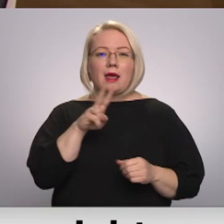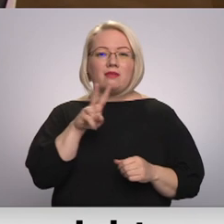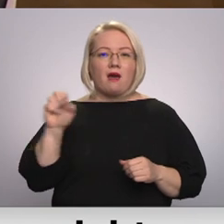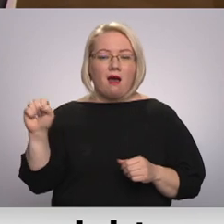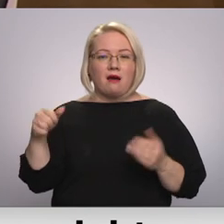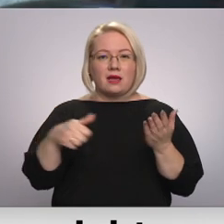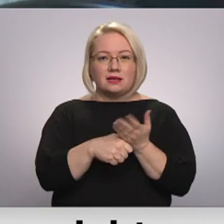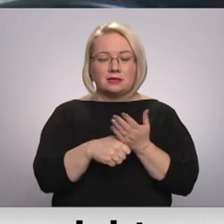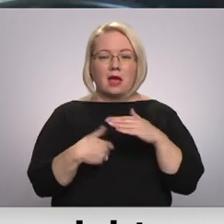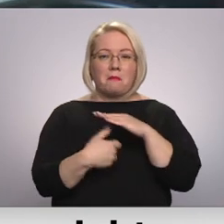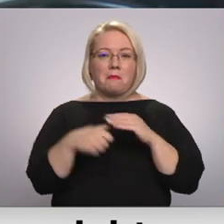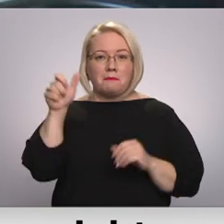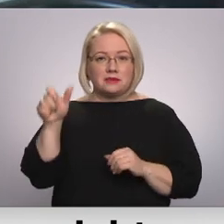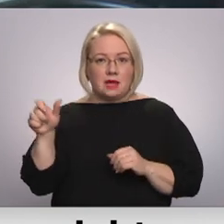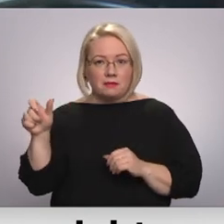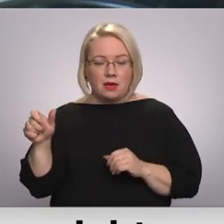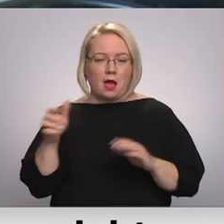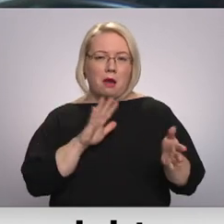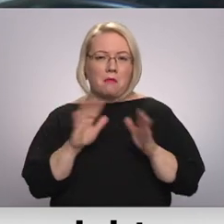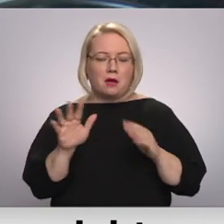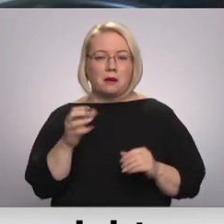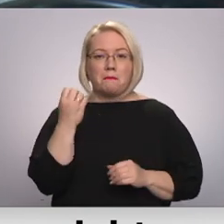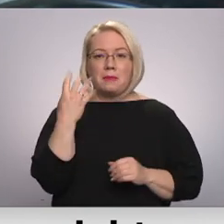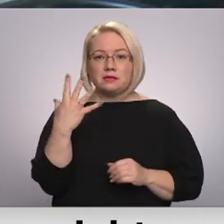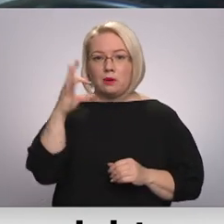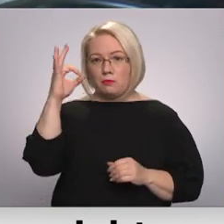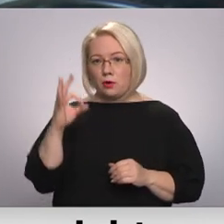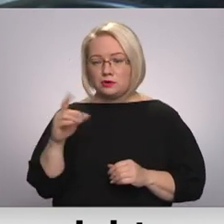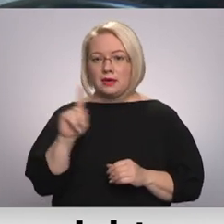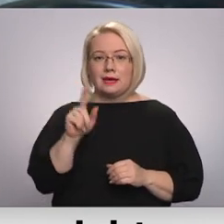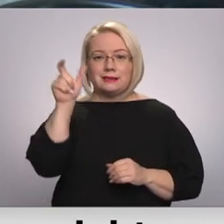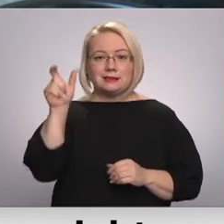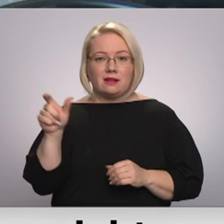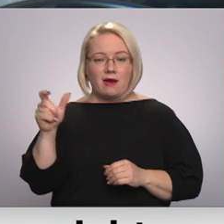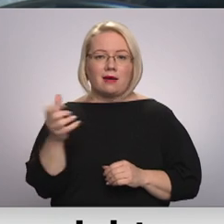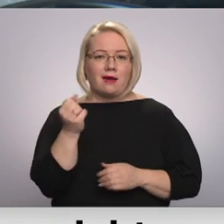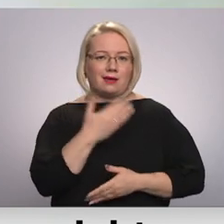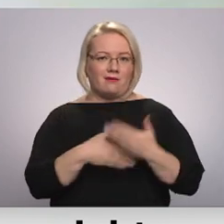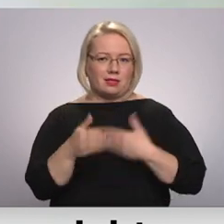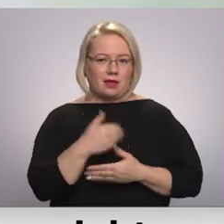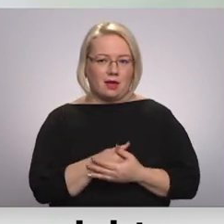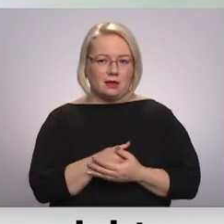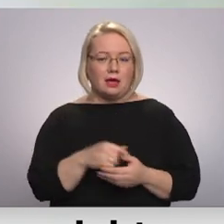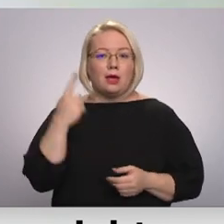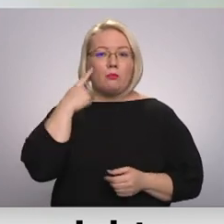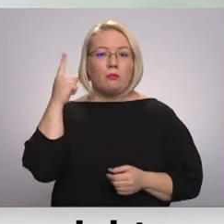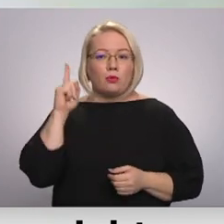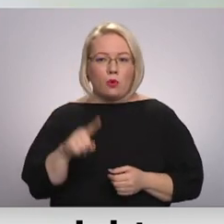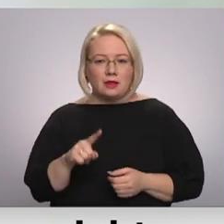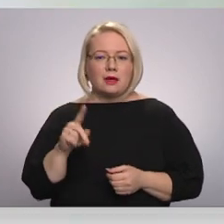aģentūrā reģistrētījiem bezdarbiniekiem apmēram 15% ir cilvēki ar invaliditāti. Protams, ka